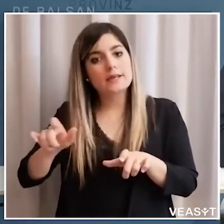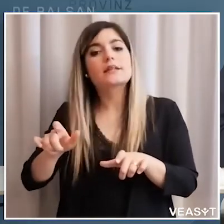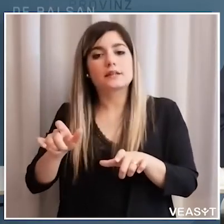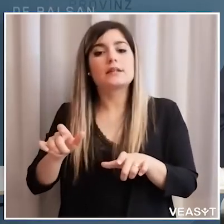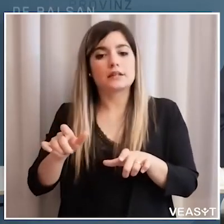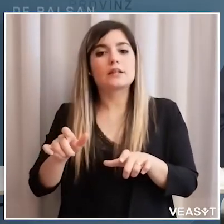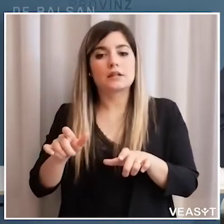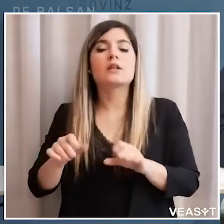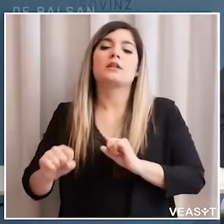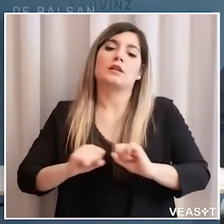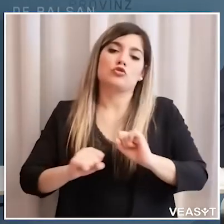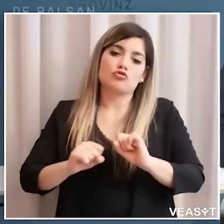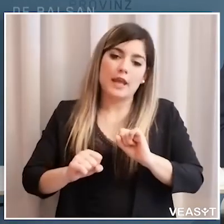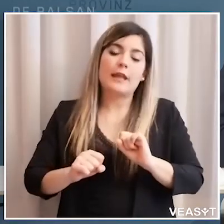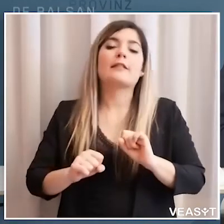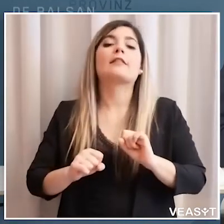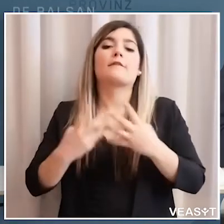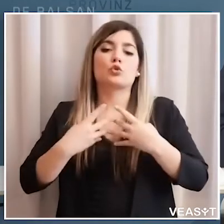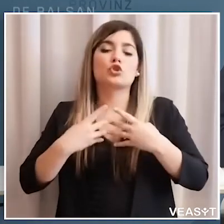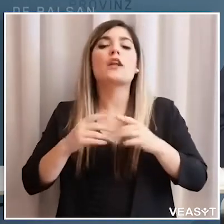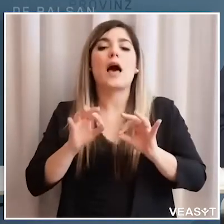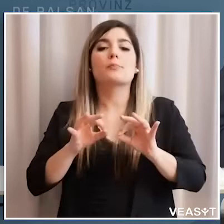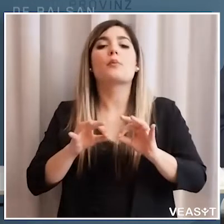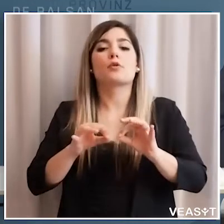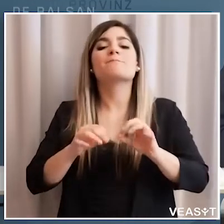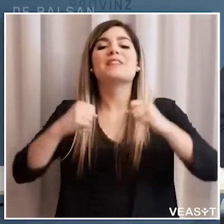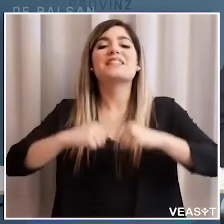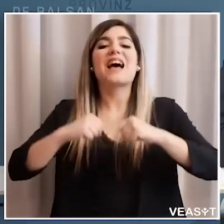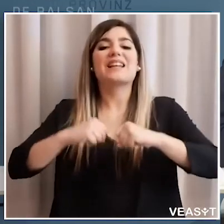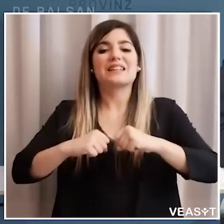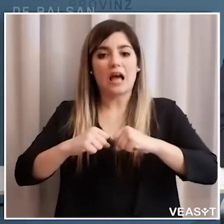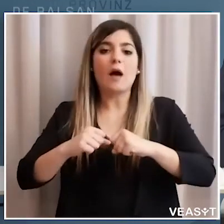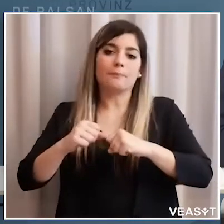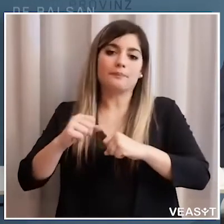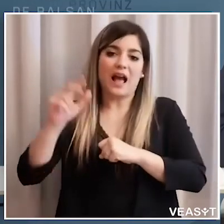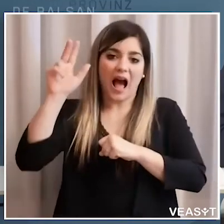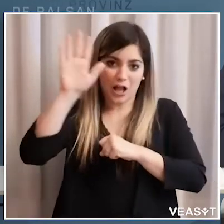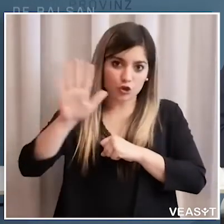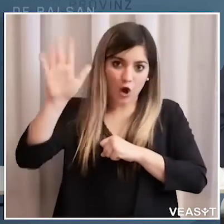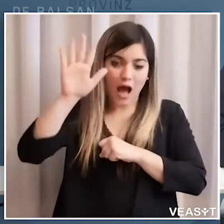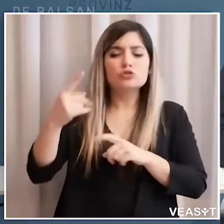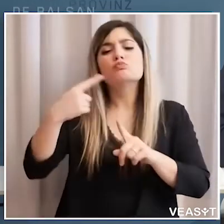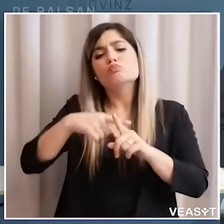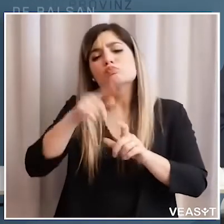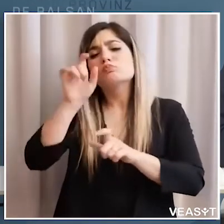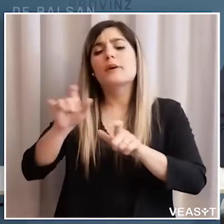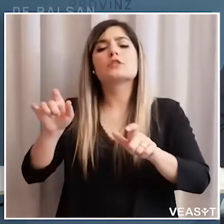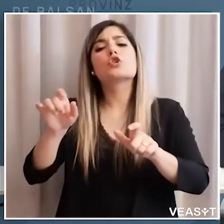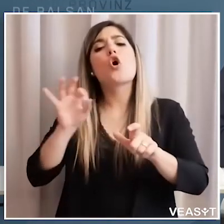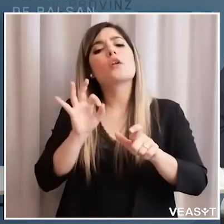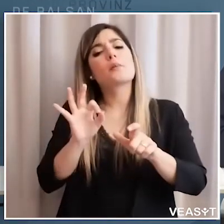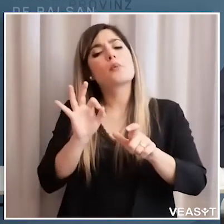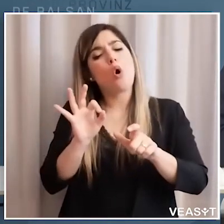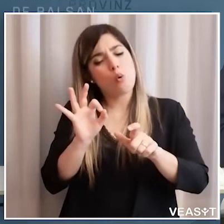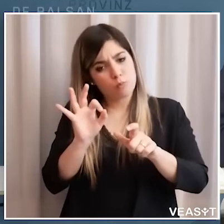che funzionari dirigenti della sanità altoitesina ma anche persone diciamo